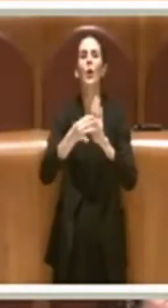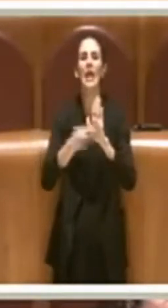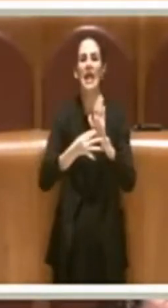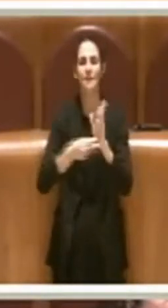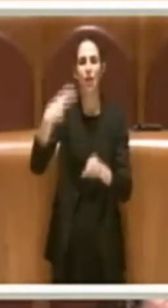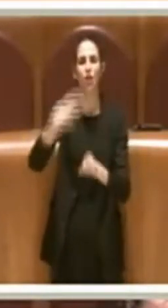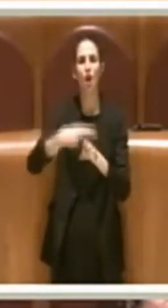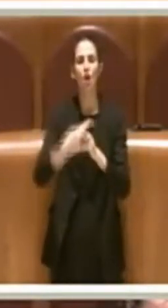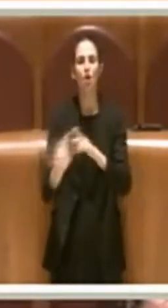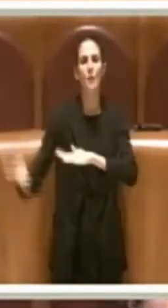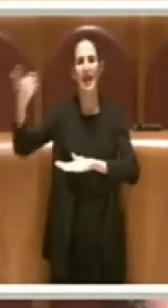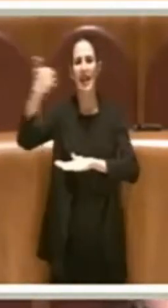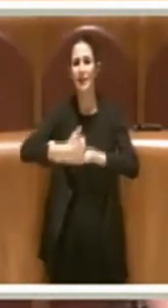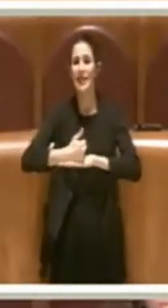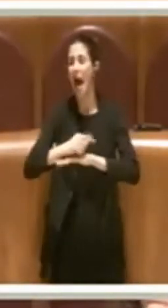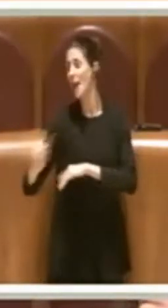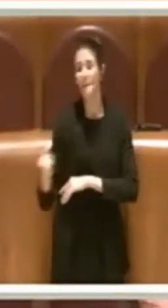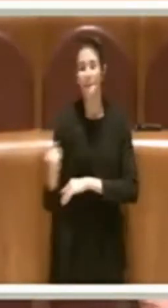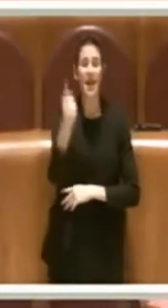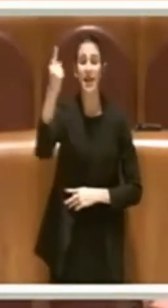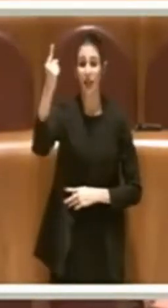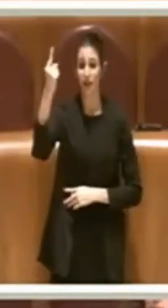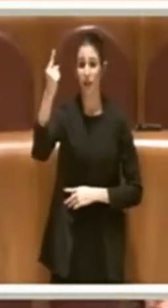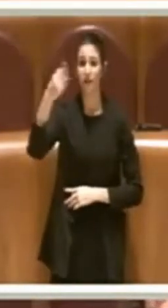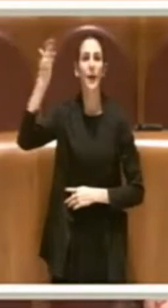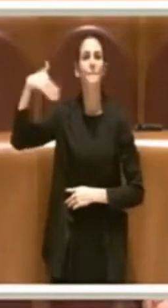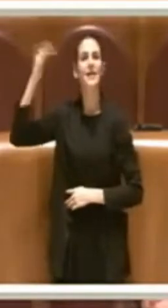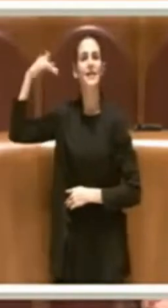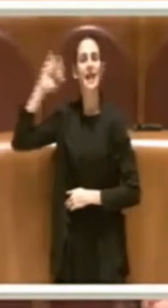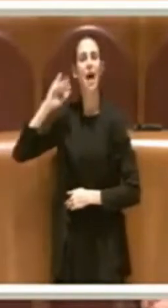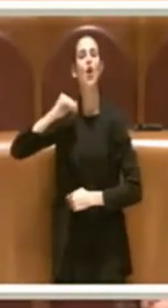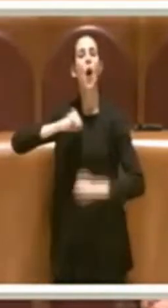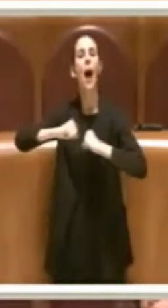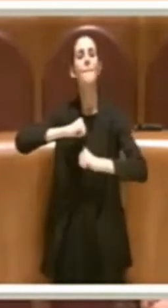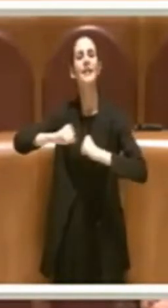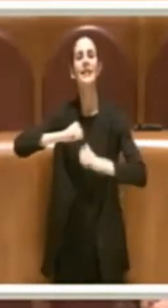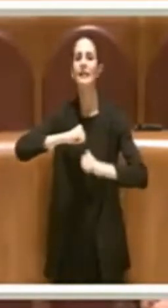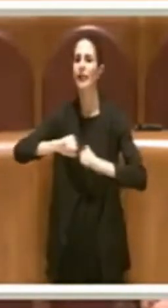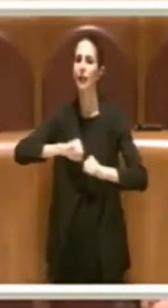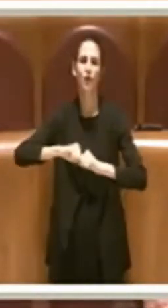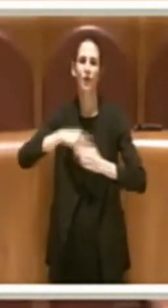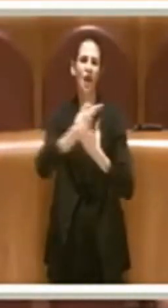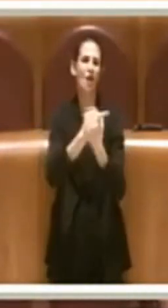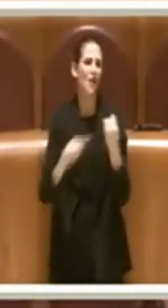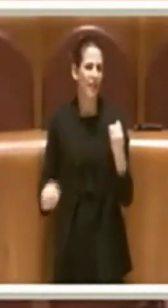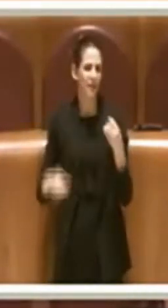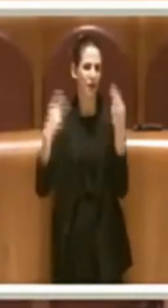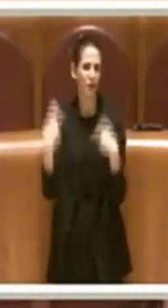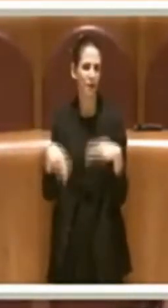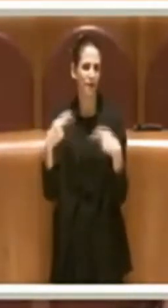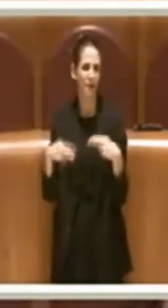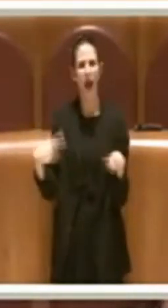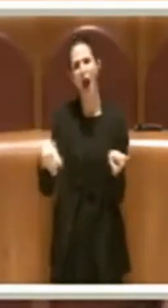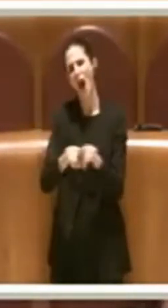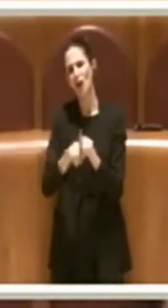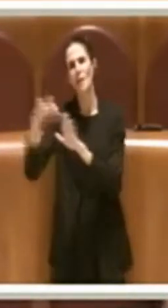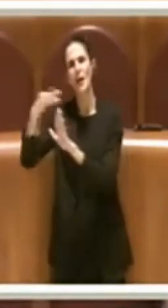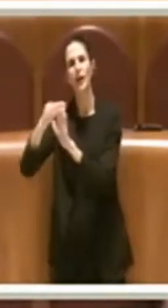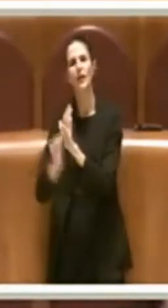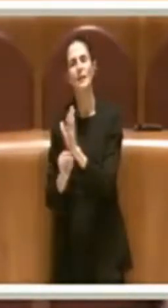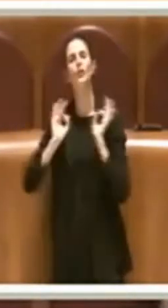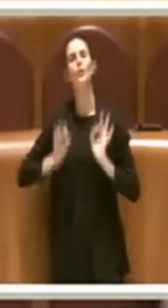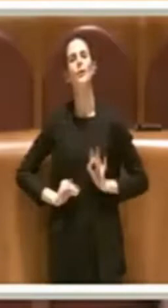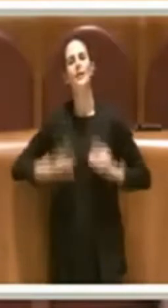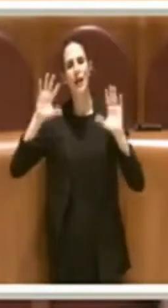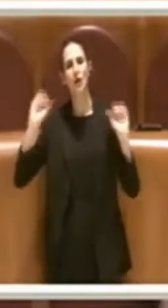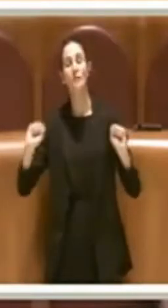in assoluto, per cui nelle precedenti amministrazioni non si è riusciti a portare a termine, un po' come il regolamento di Polizia Urbana. Ma perché non si è riuscito a